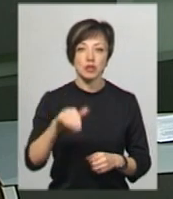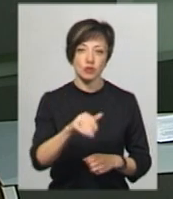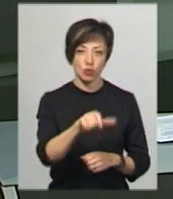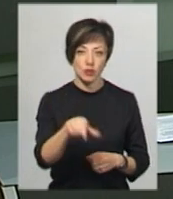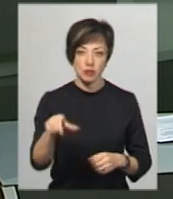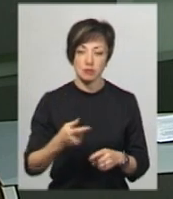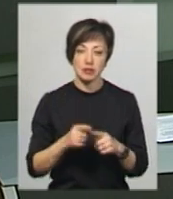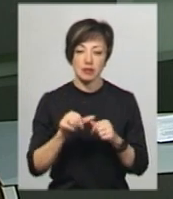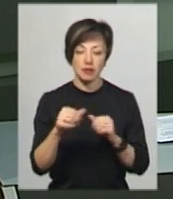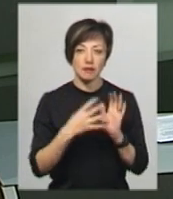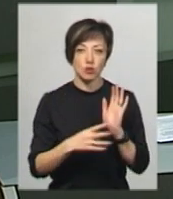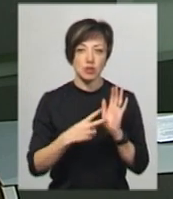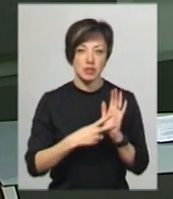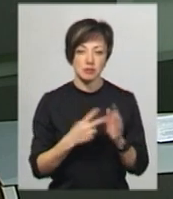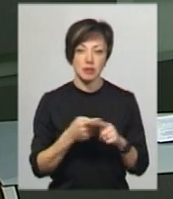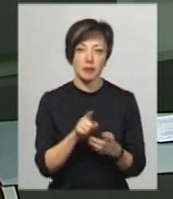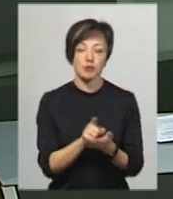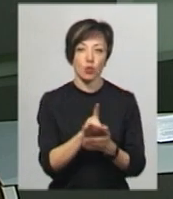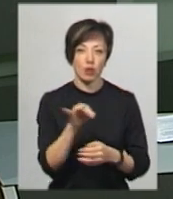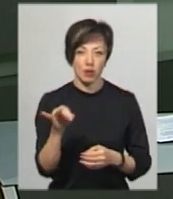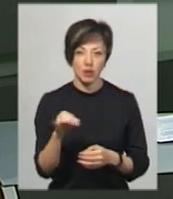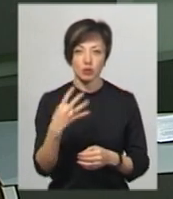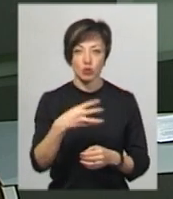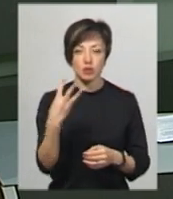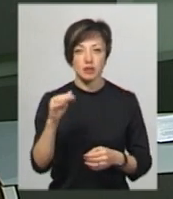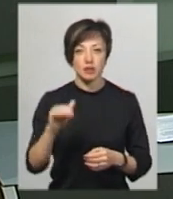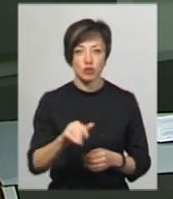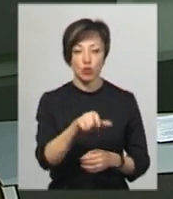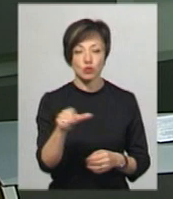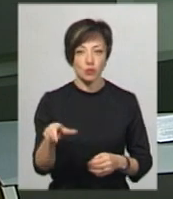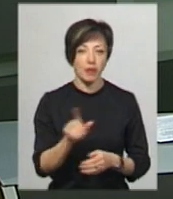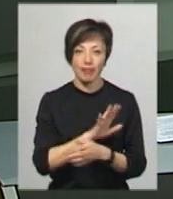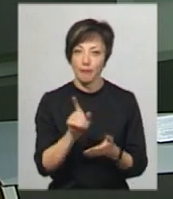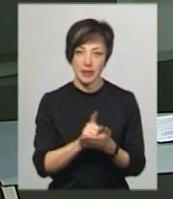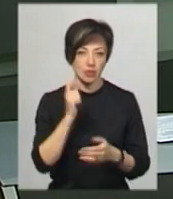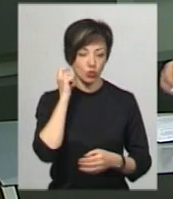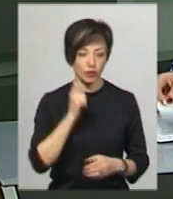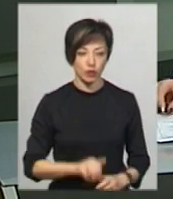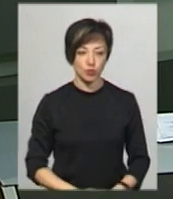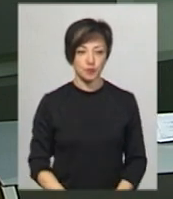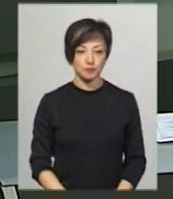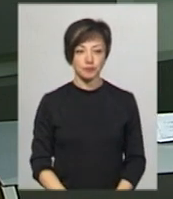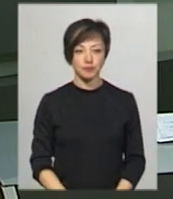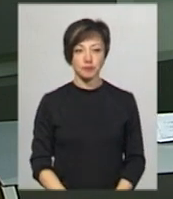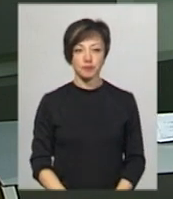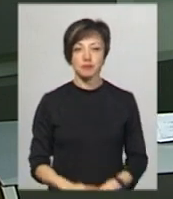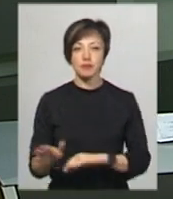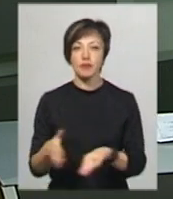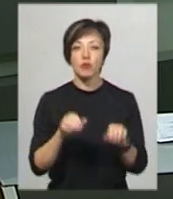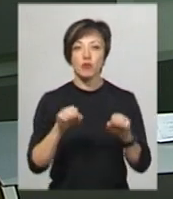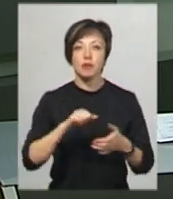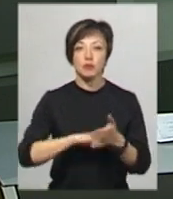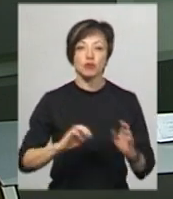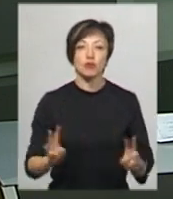осіб, з яких 97 тисяч – це пенсіонери, та 43 тисячі – особи непенсійного віку. Ймовірна